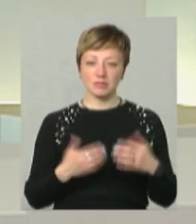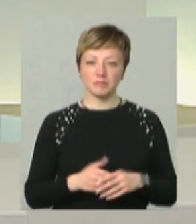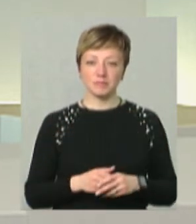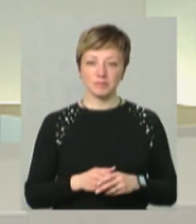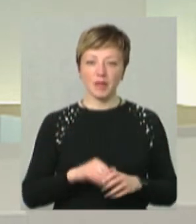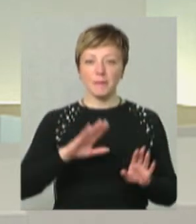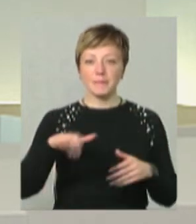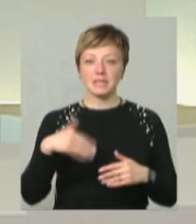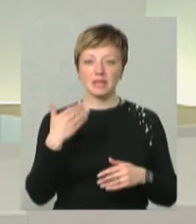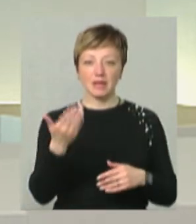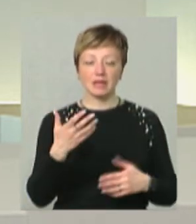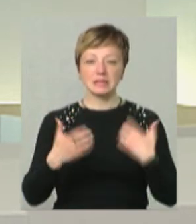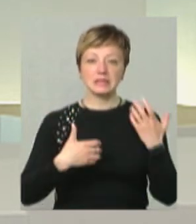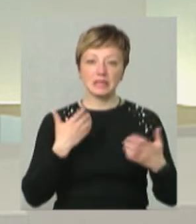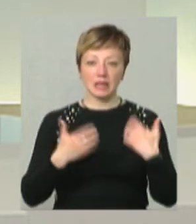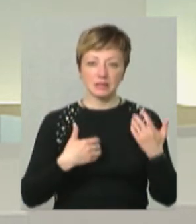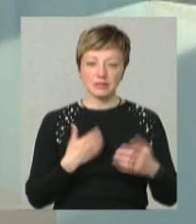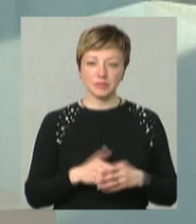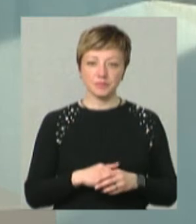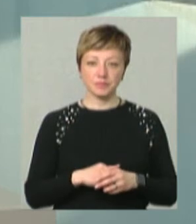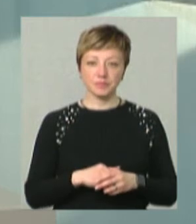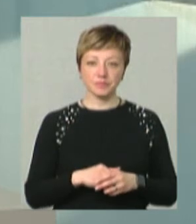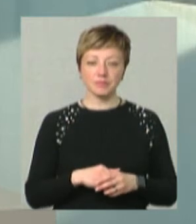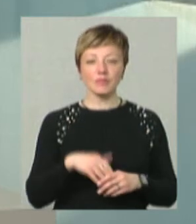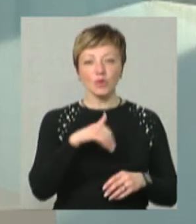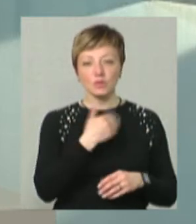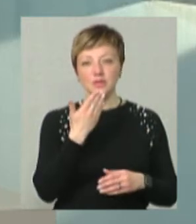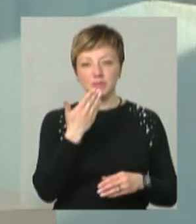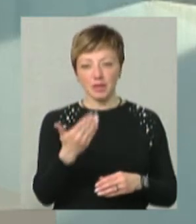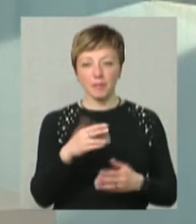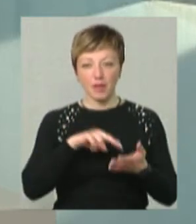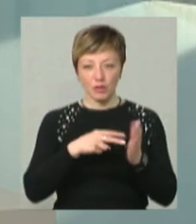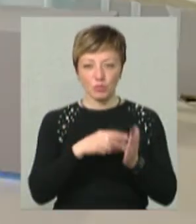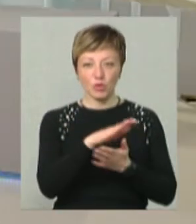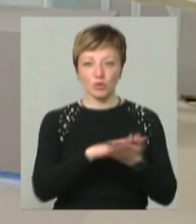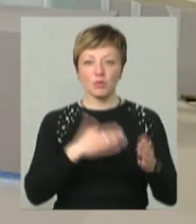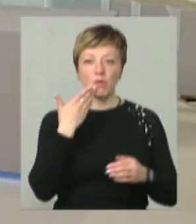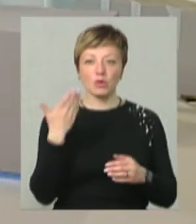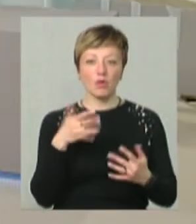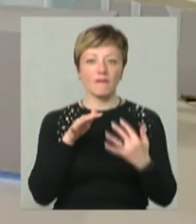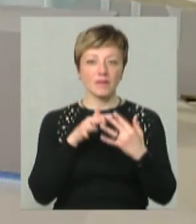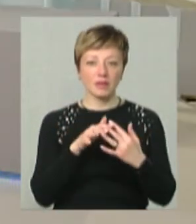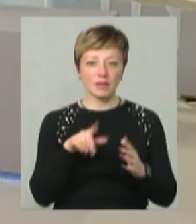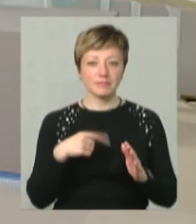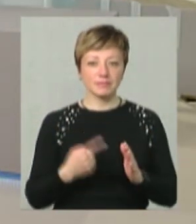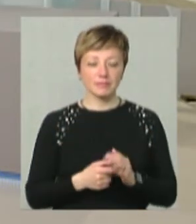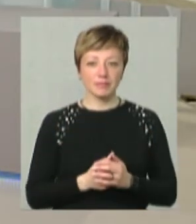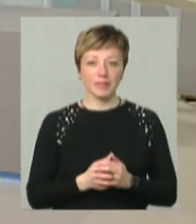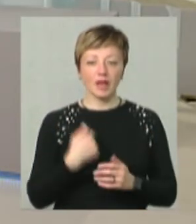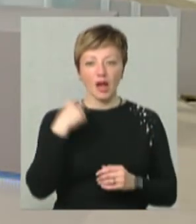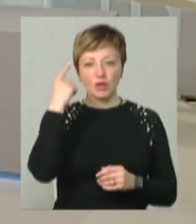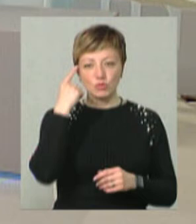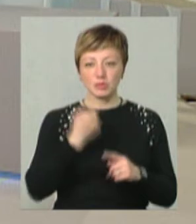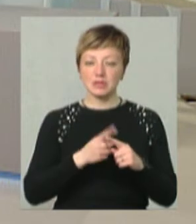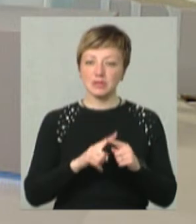після їх стресів. Ну, не можу не запитати, плануєте продовжити монологи війні? Я думаю, що